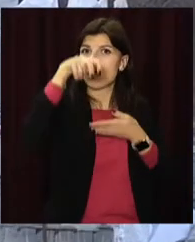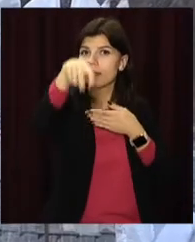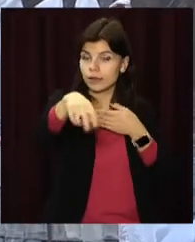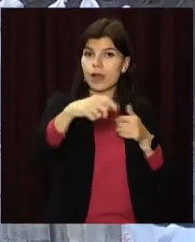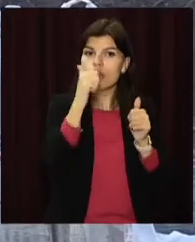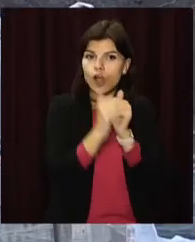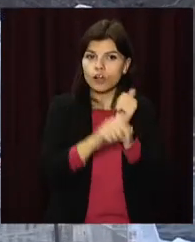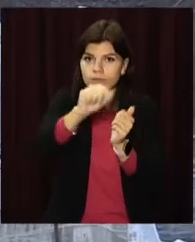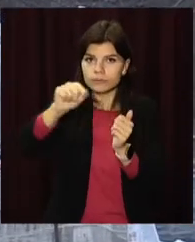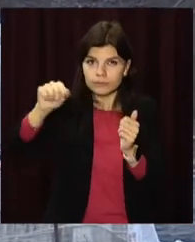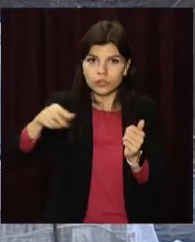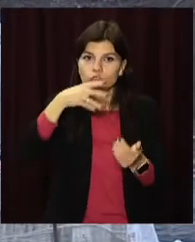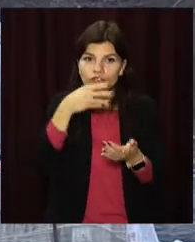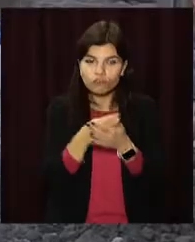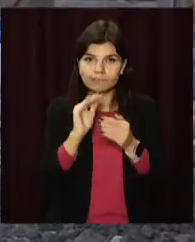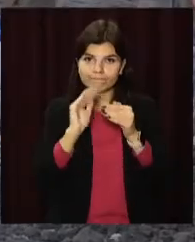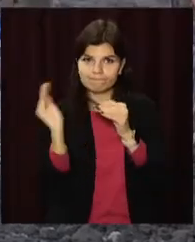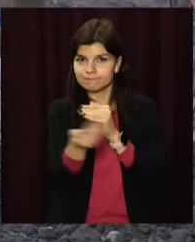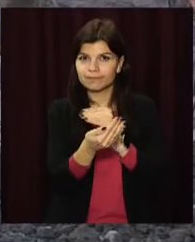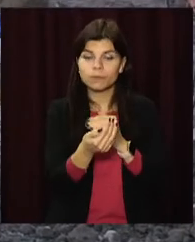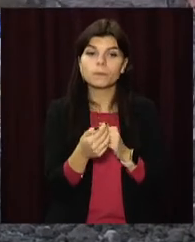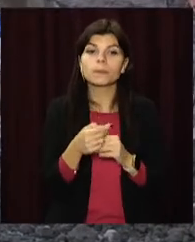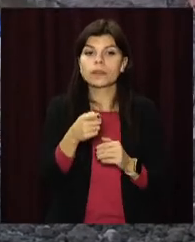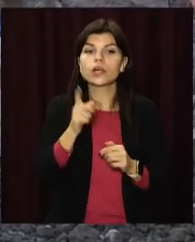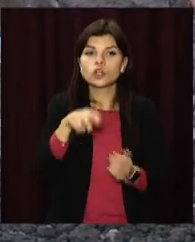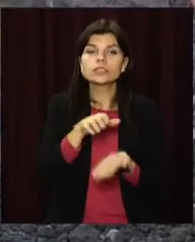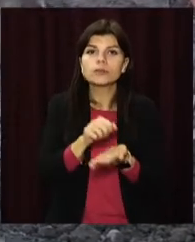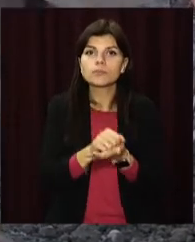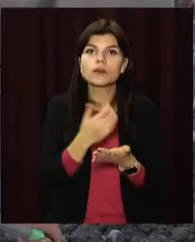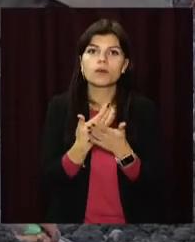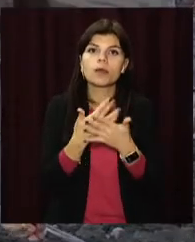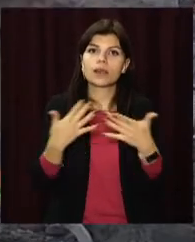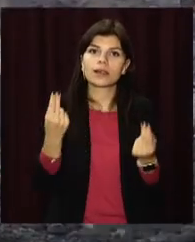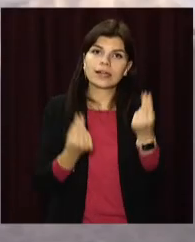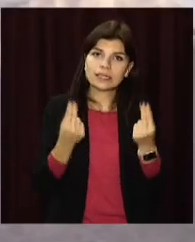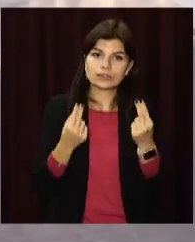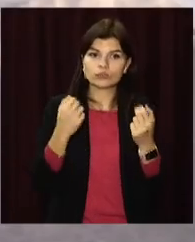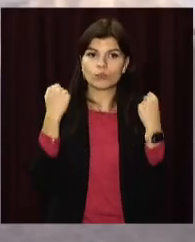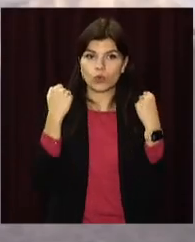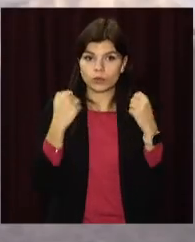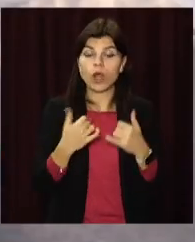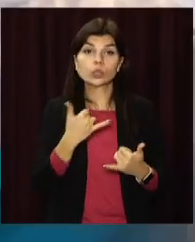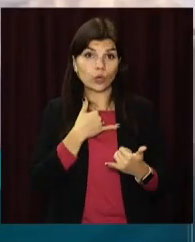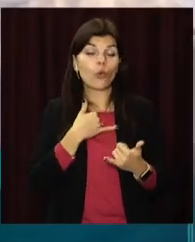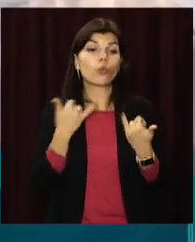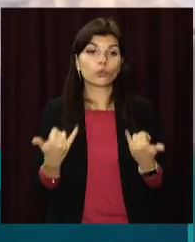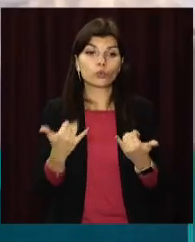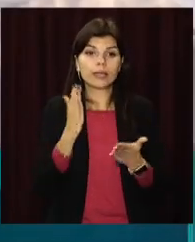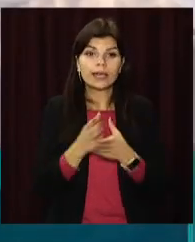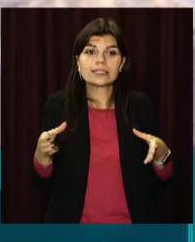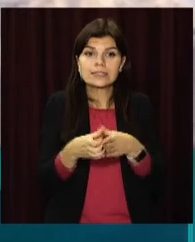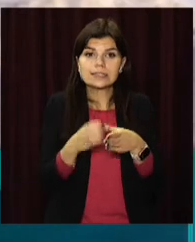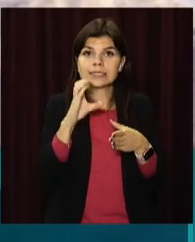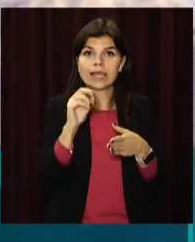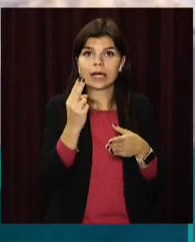Кожна локація буде з окантовкою. Облаштують також майданчики для занять ігровими видами спорту. Зараз у нас є секції